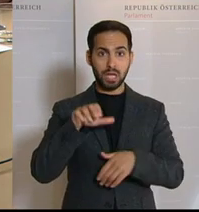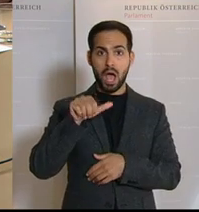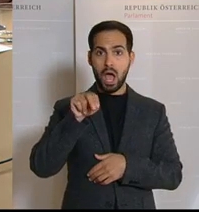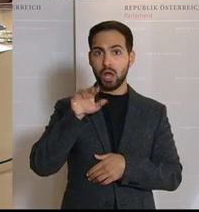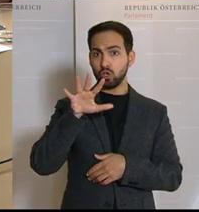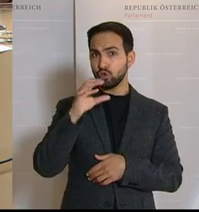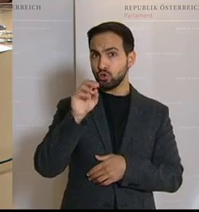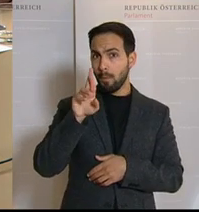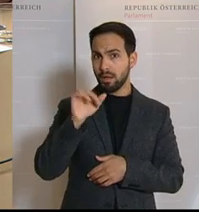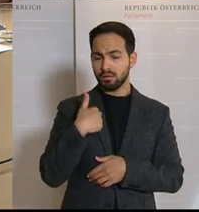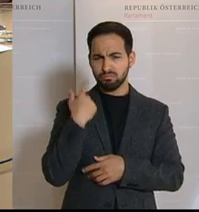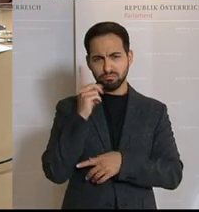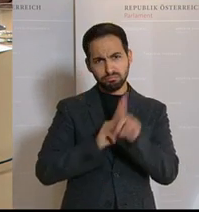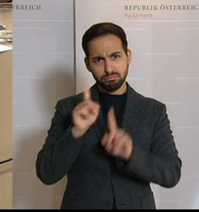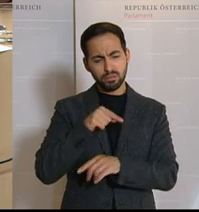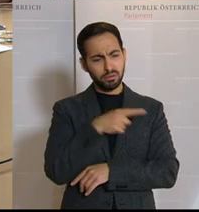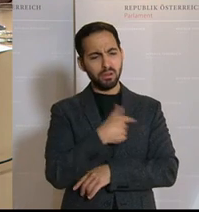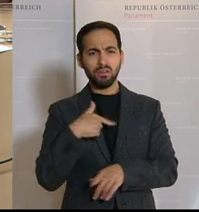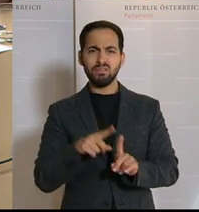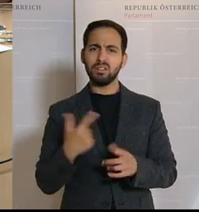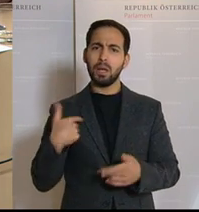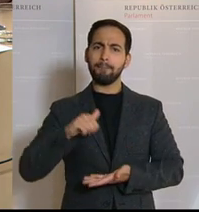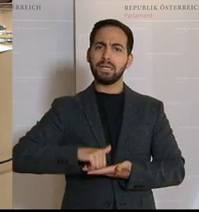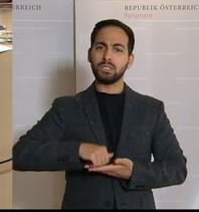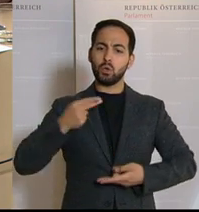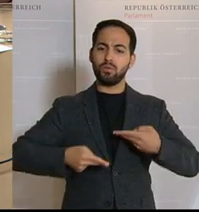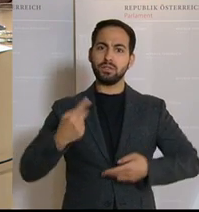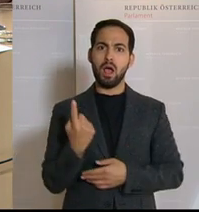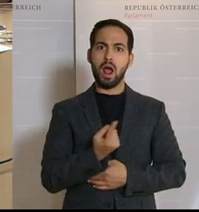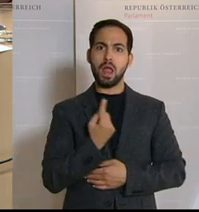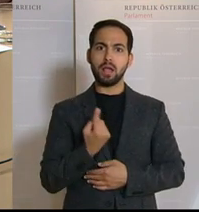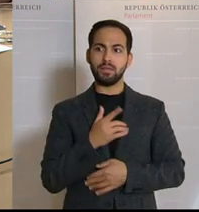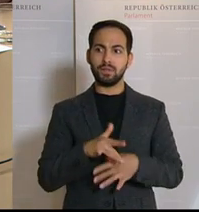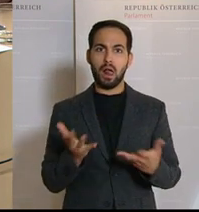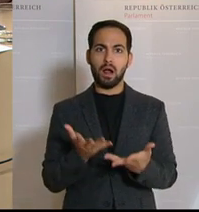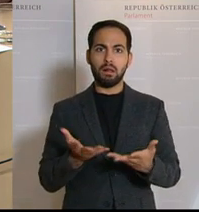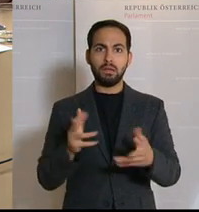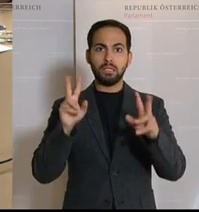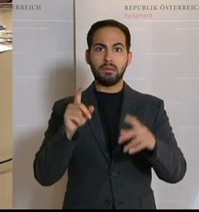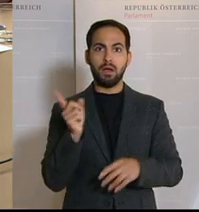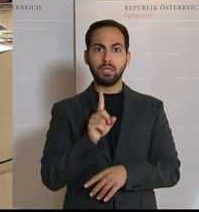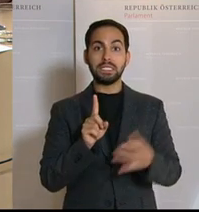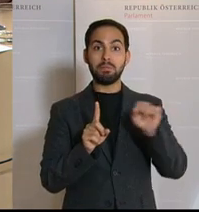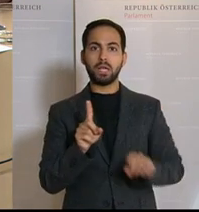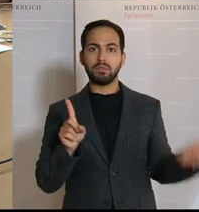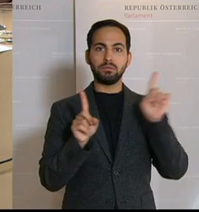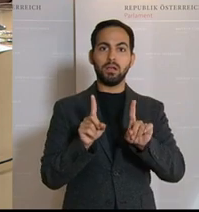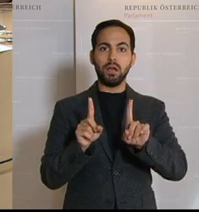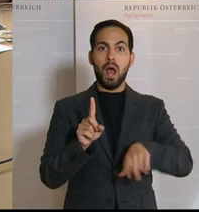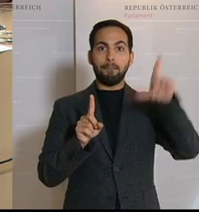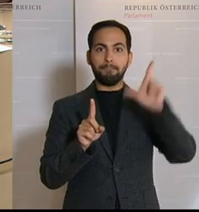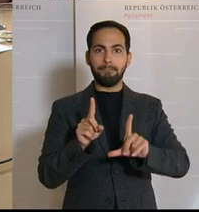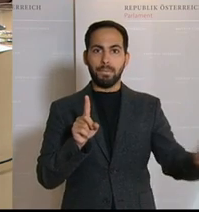ich wäre da jetzt skeptisch, warum sind Sie jetzt eigentlich nur noch alleine bei den Pressekonferenzen, sobald es ein bisschen happig und holprig wird, ist der Sebastian Kurz weg?